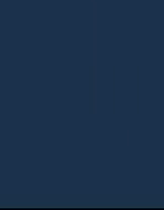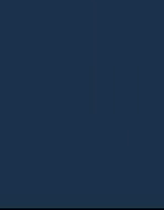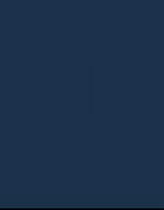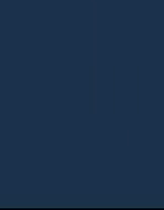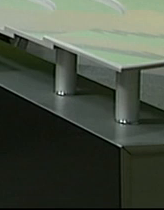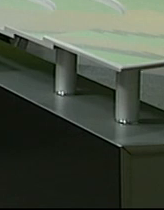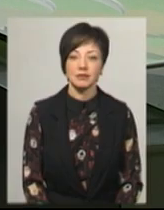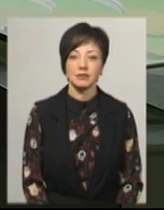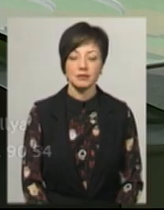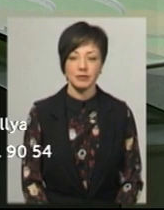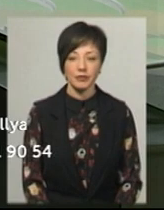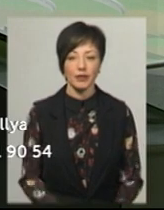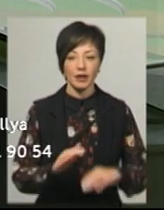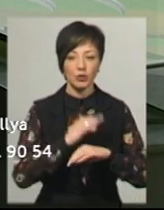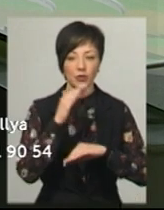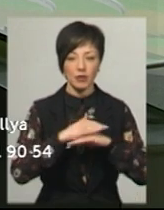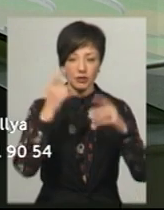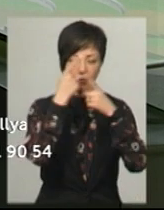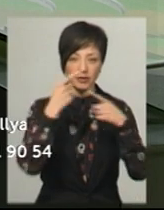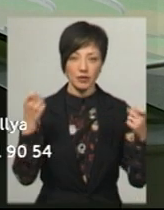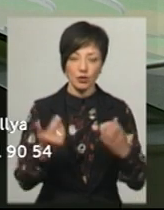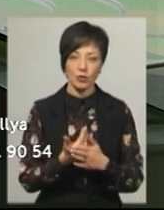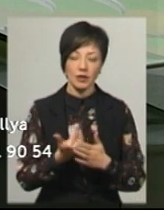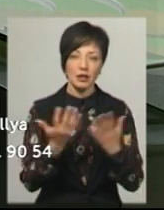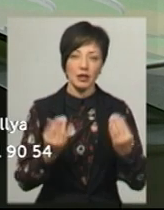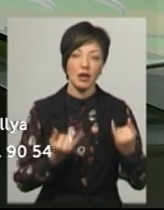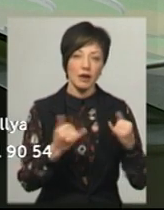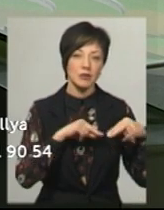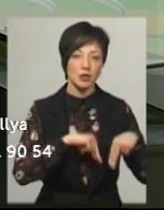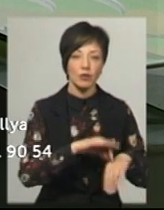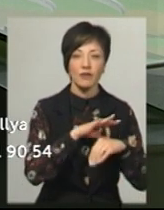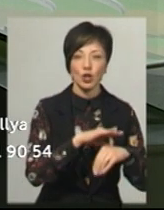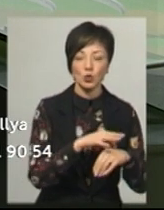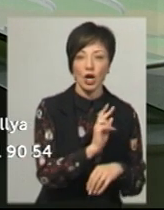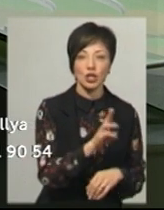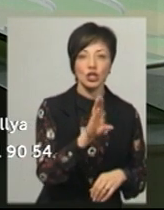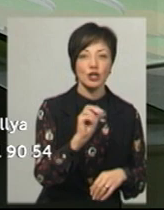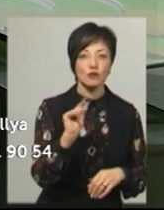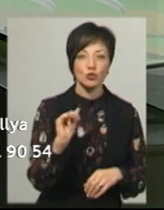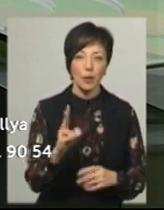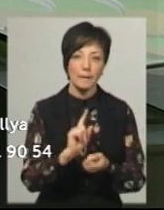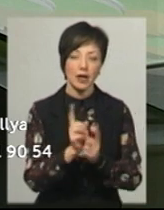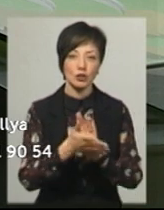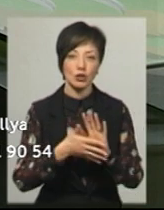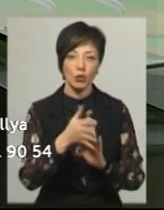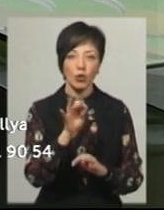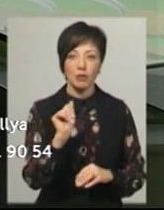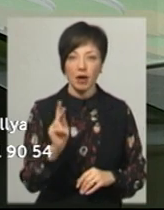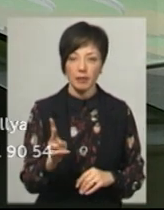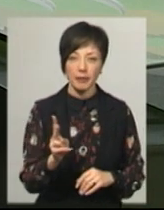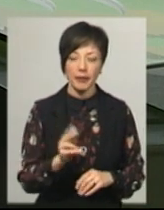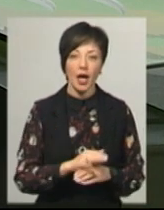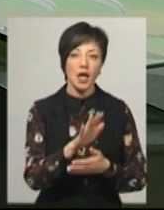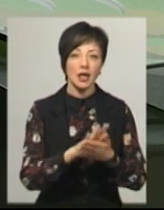Музика Доброго вечора, ефірі інформаційний випуск. Для вас у студії працює ведуча Катерина Шевчук, на жестовому перекладає Ольга